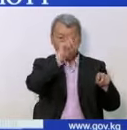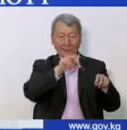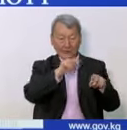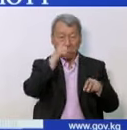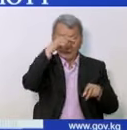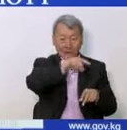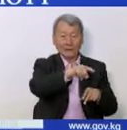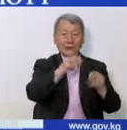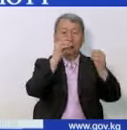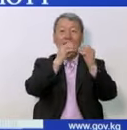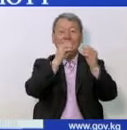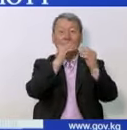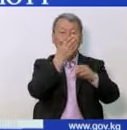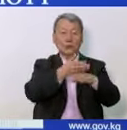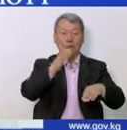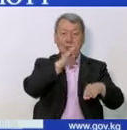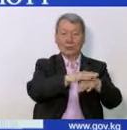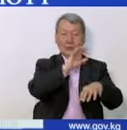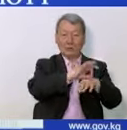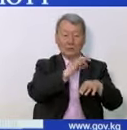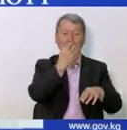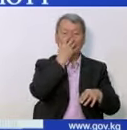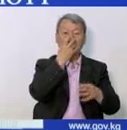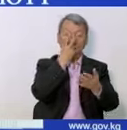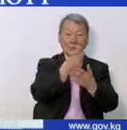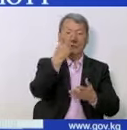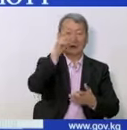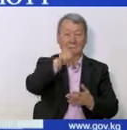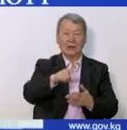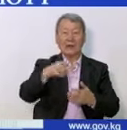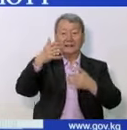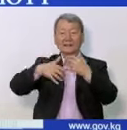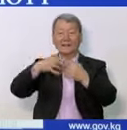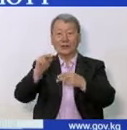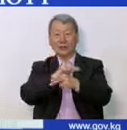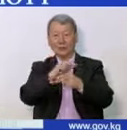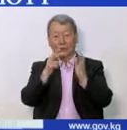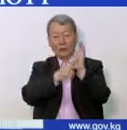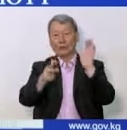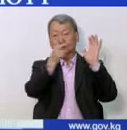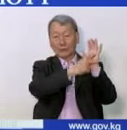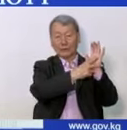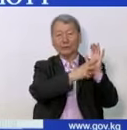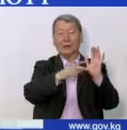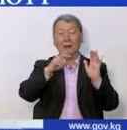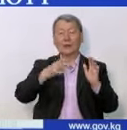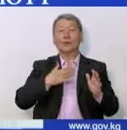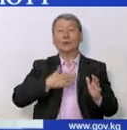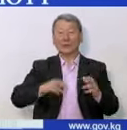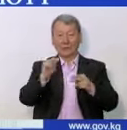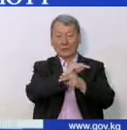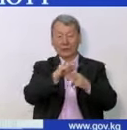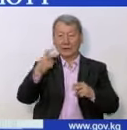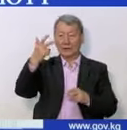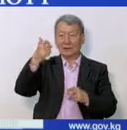которых 10 в тяжелом состоянии, в реанимации двое. Средней тяжести 88, в удовлетворительном состоянии